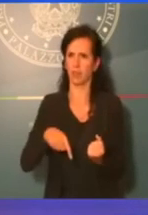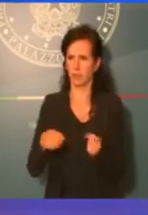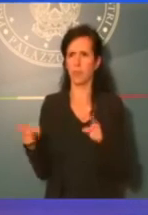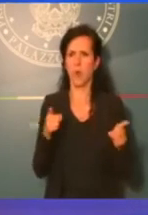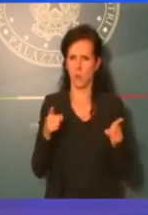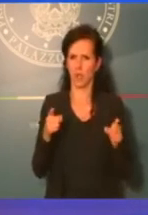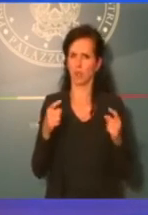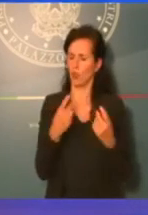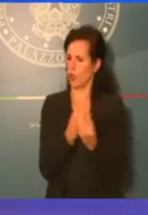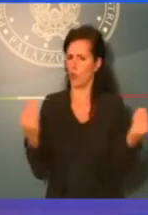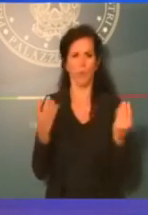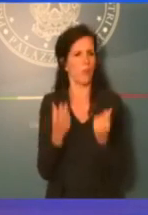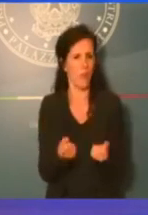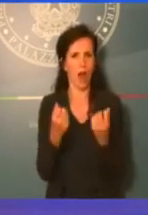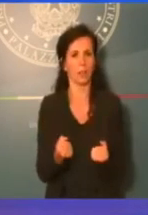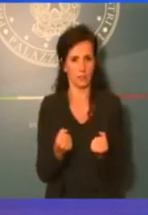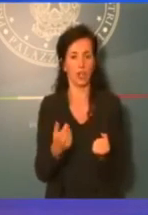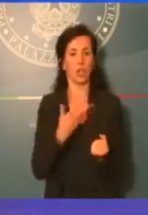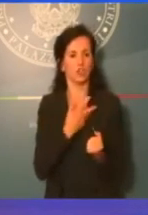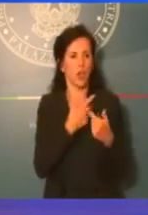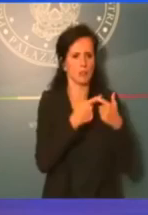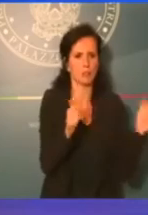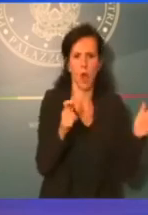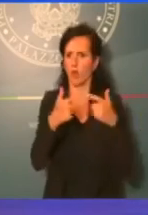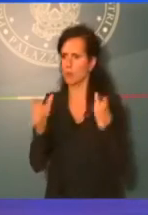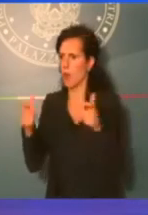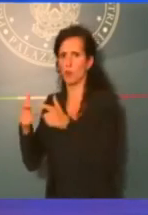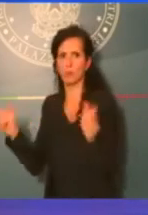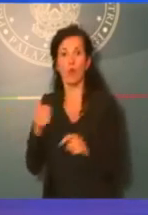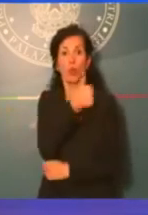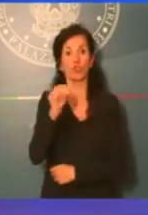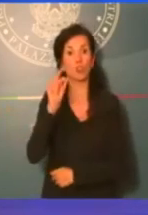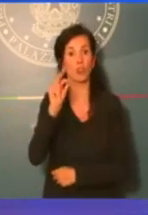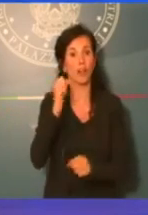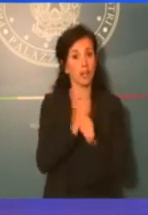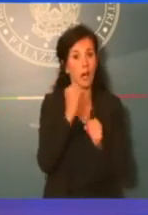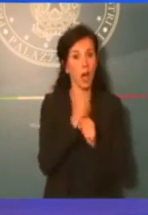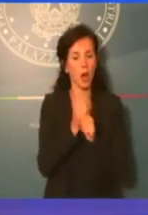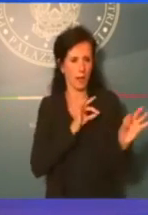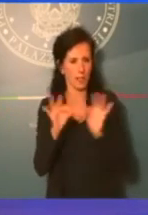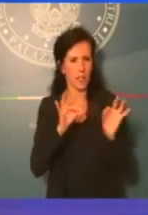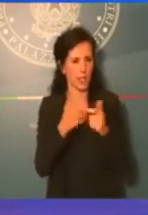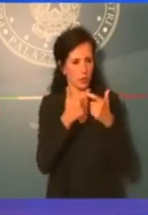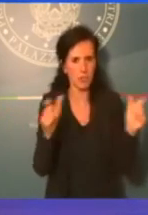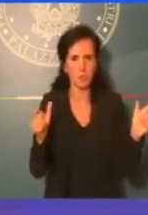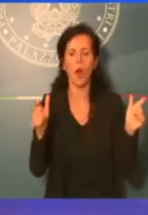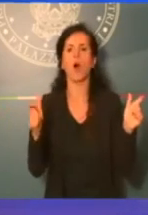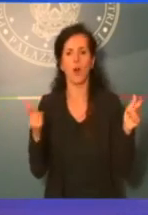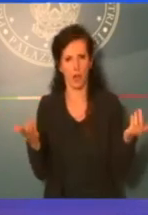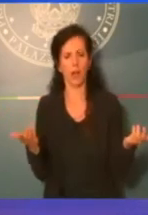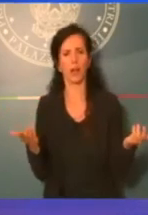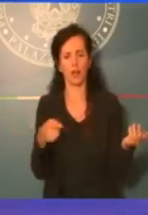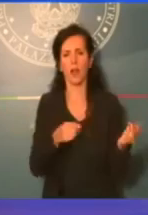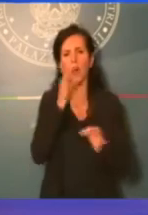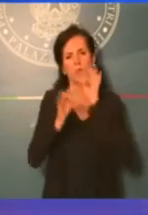sblocco delle opere, 130 opere strategiche. Ci sono la possibilità veramente di procedere